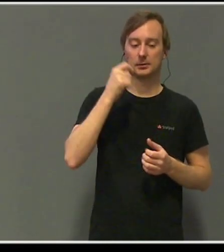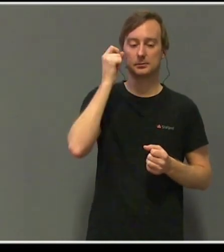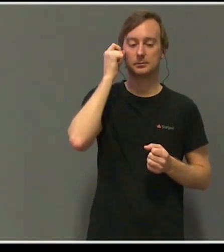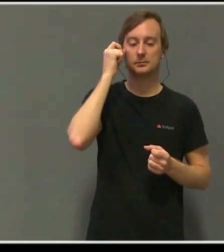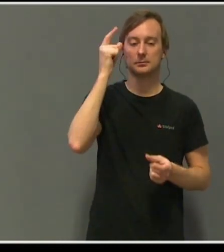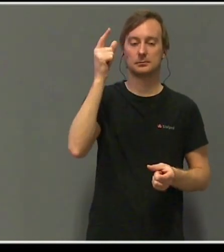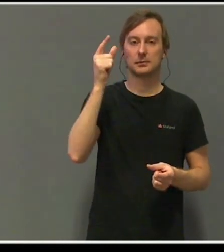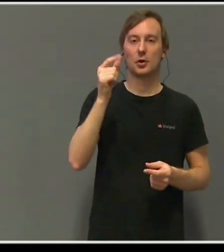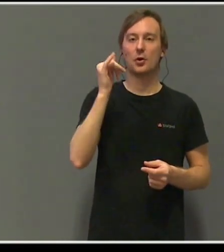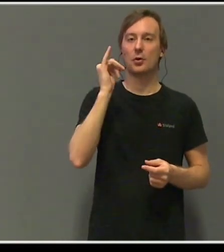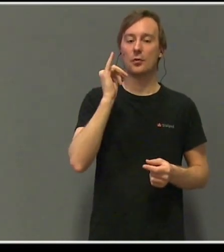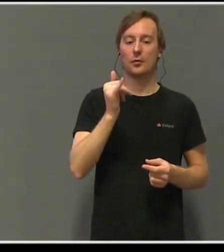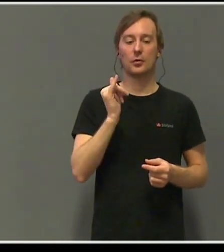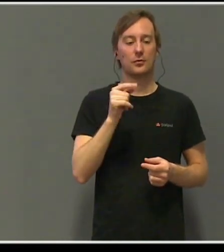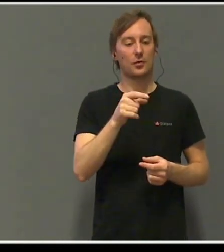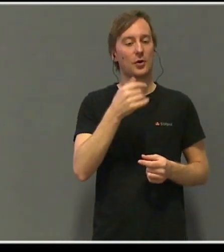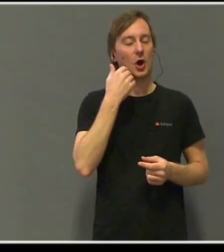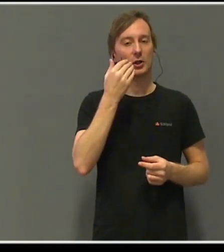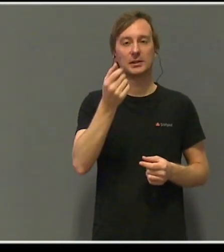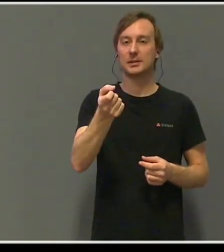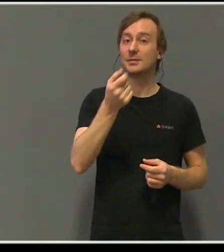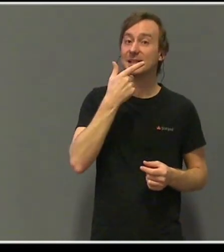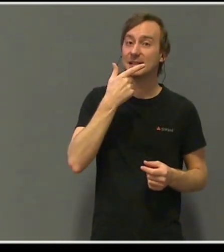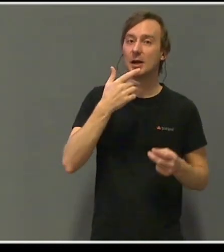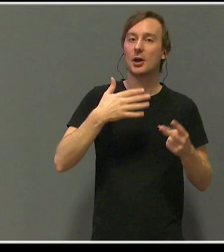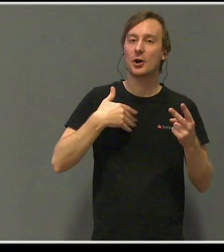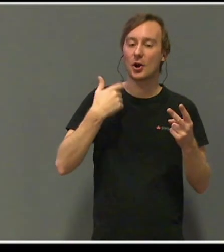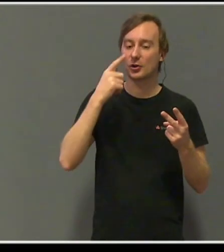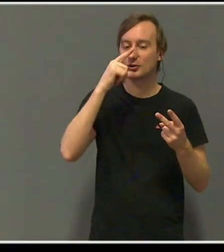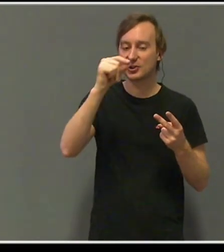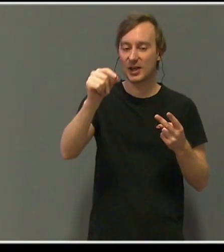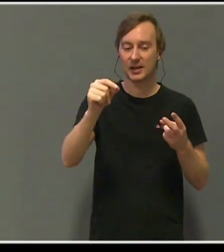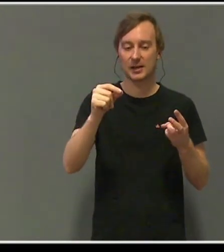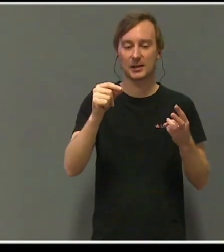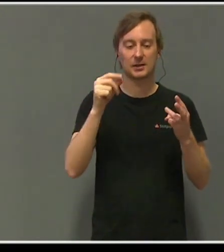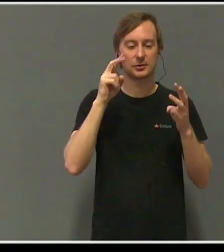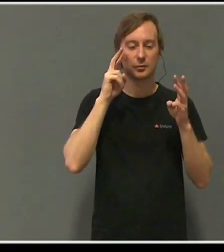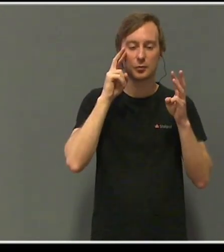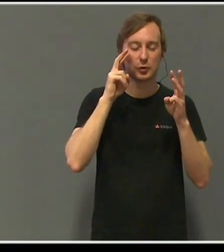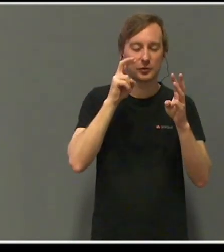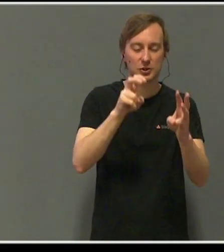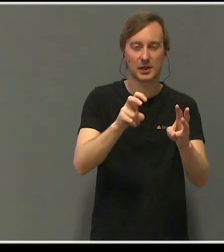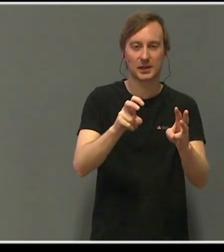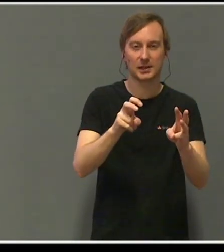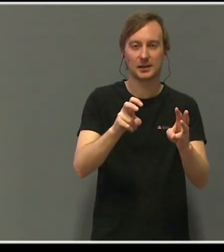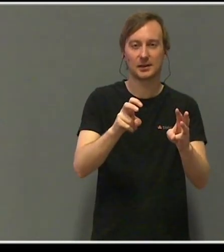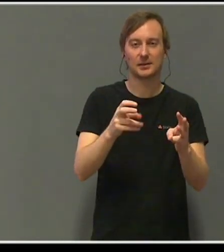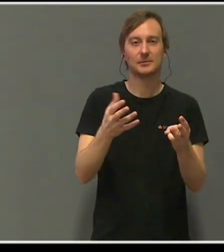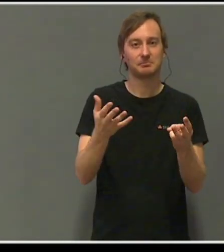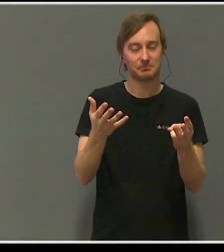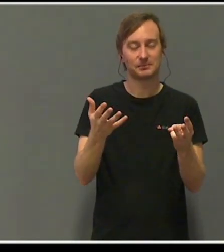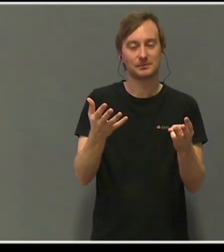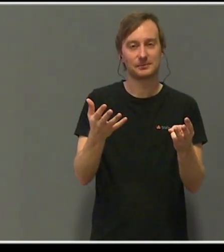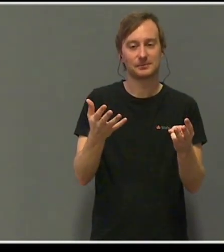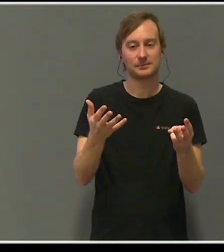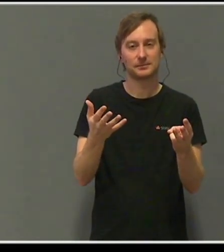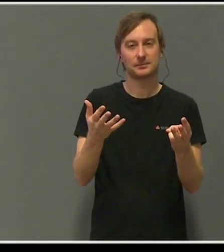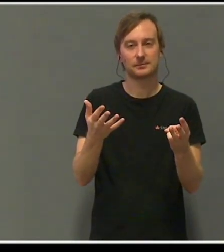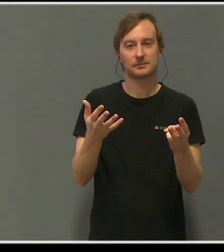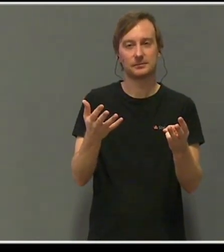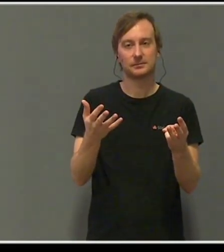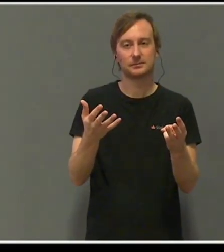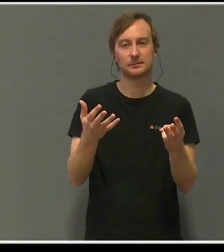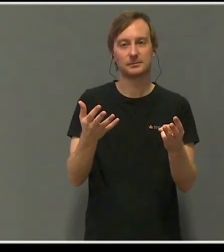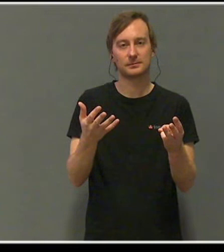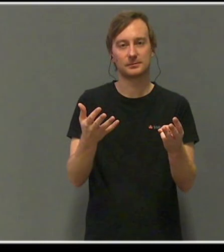alltid var bli, glad, nysgjerrig, søkende og alt det der. Mats var ikke ensom. Han